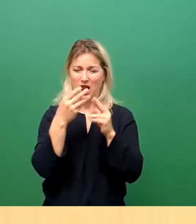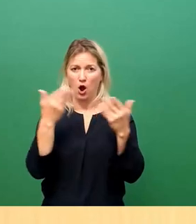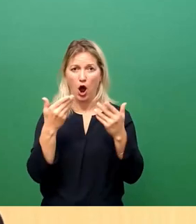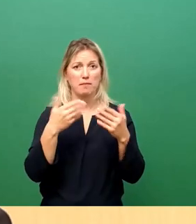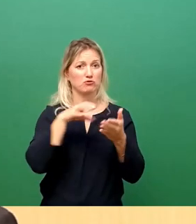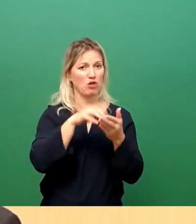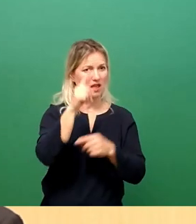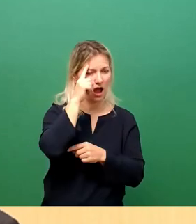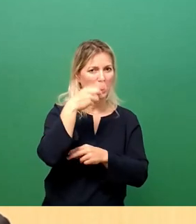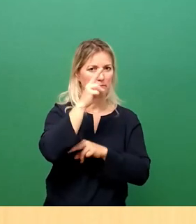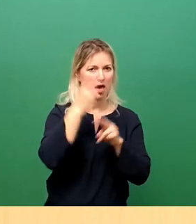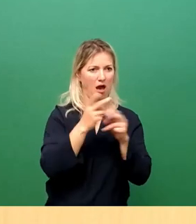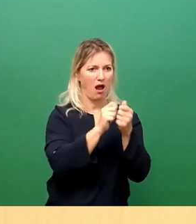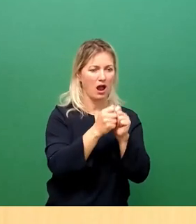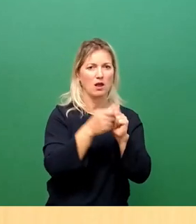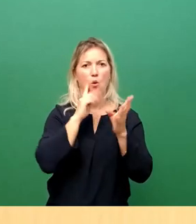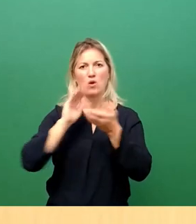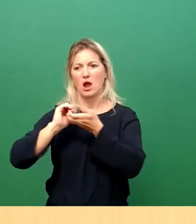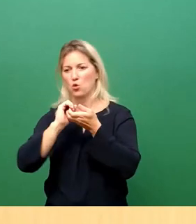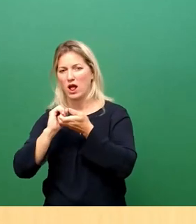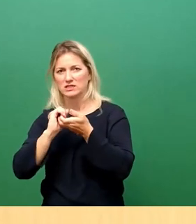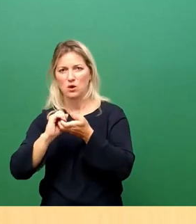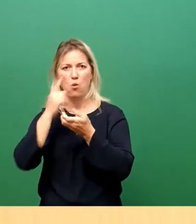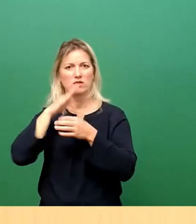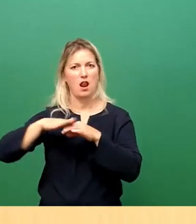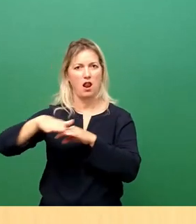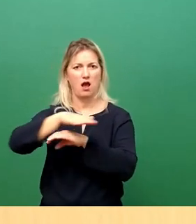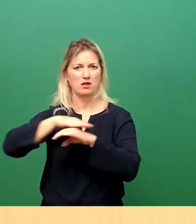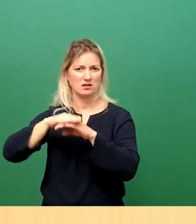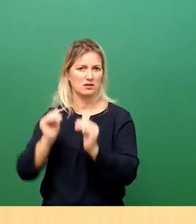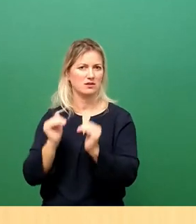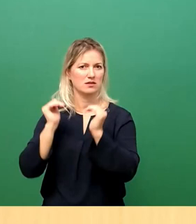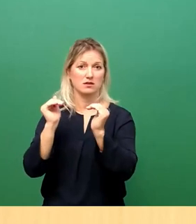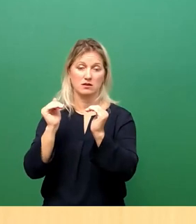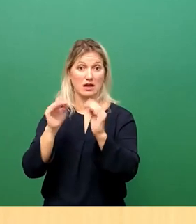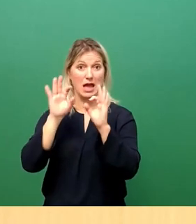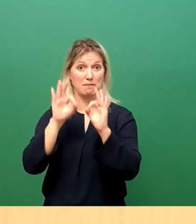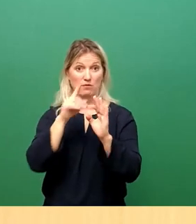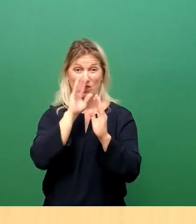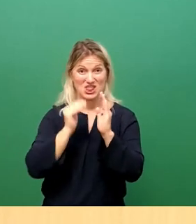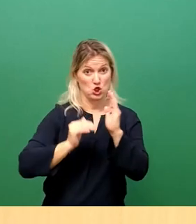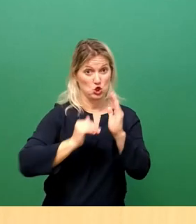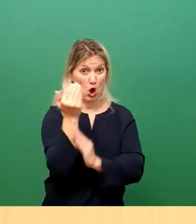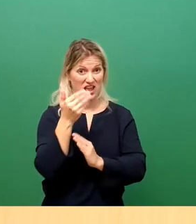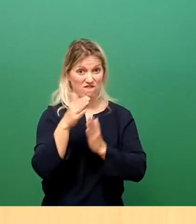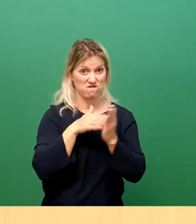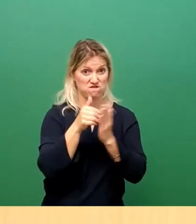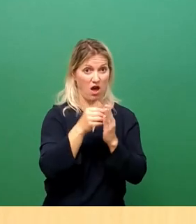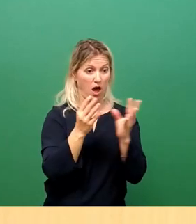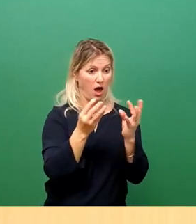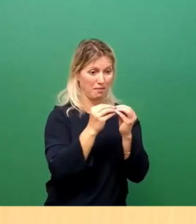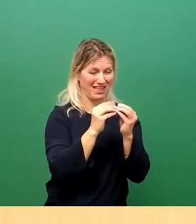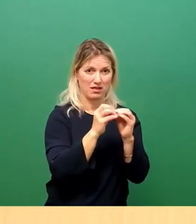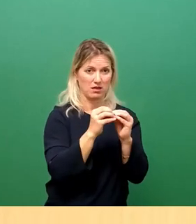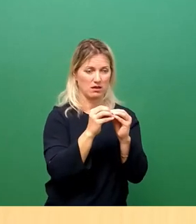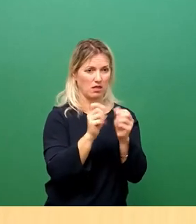oder ob sich die Koalition auf Landesebene ändert, immer dann, wenn es zu einer neuen Farbenkombination kippt, dann passiert Folgendes.